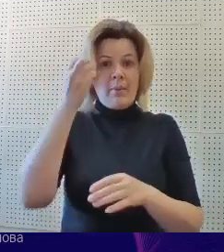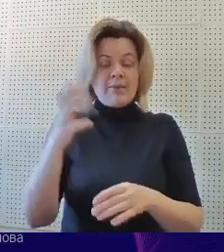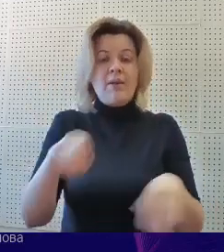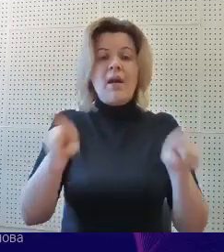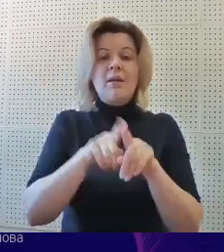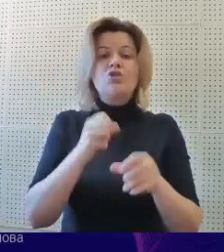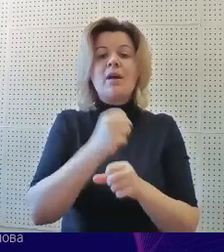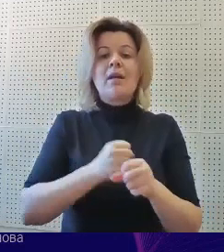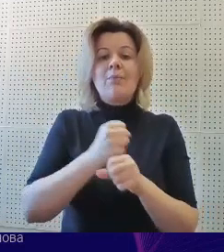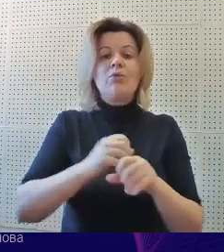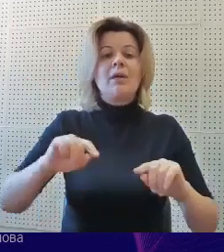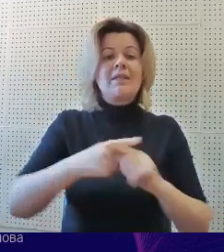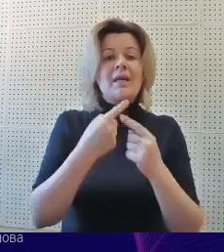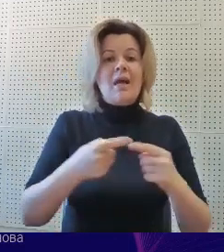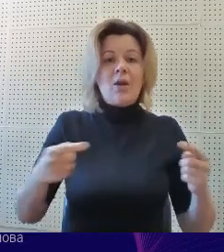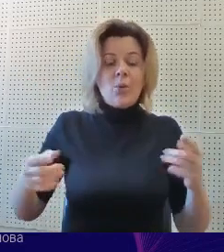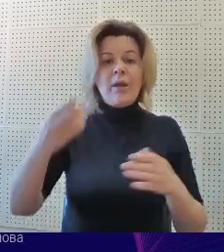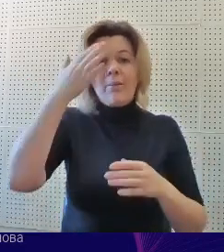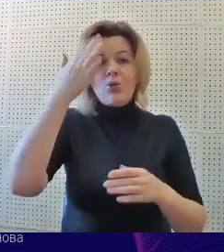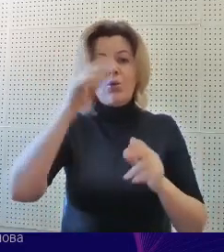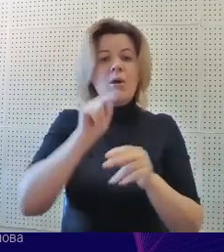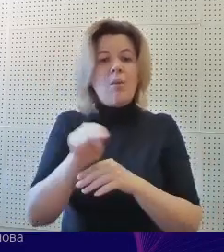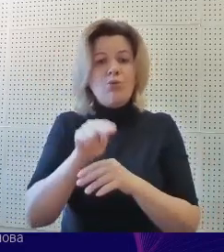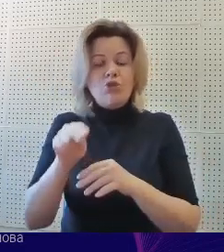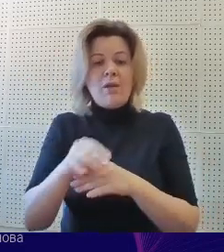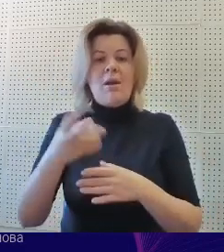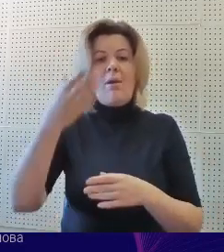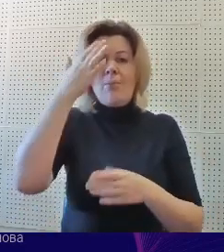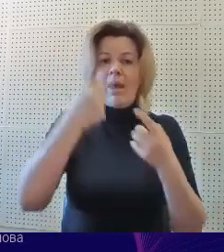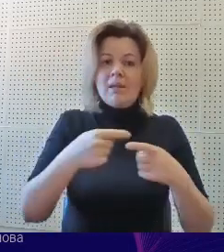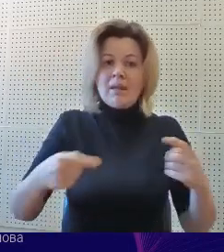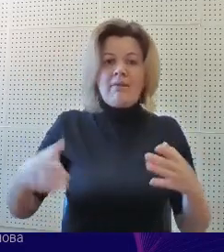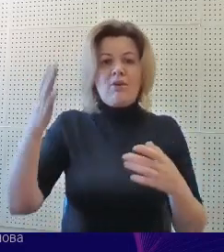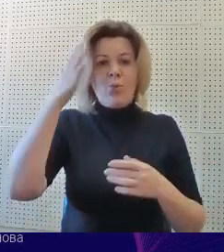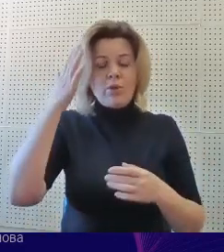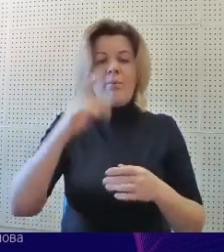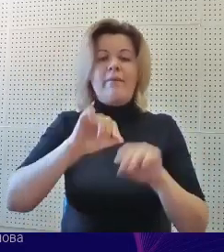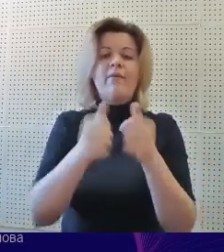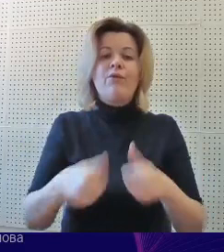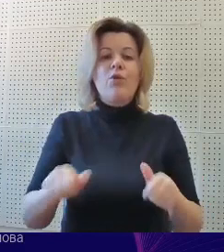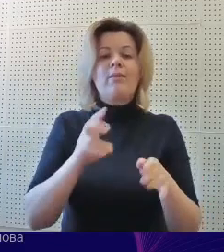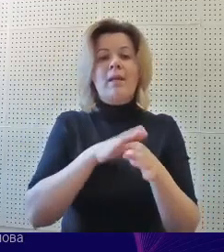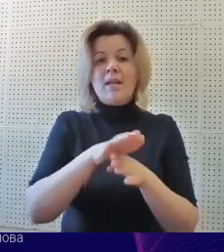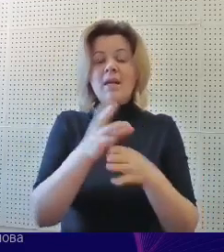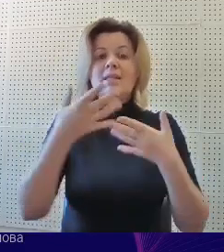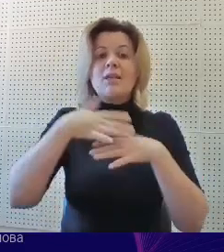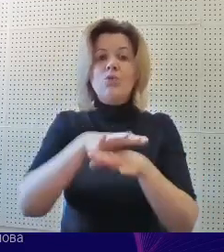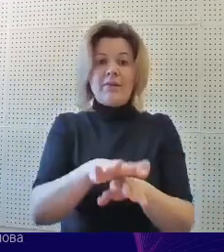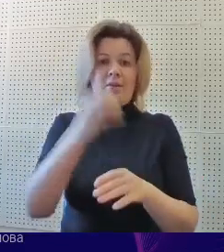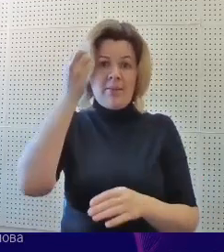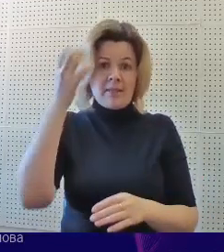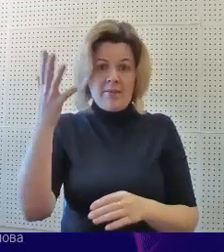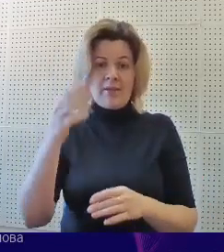образования, а также отработка технологий, методик обучения, методов, способов, форм реализации